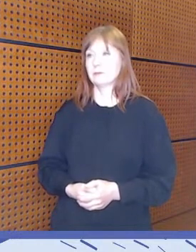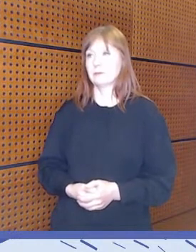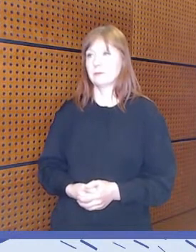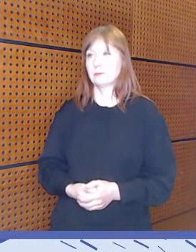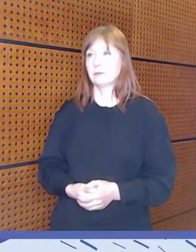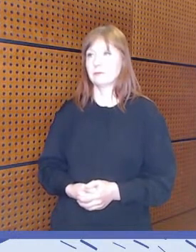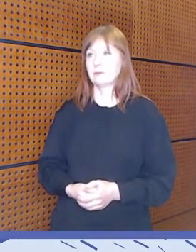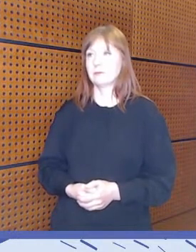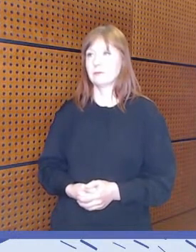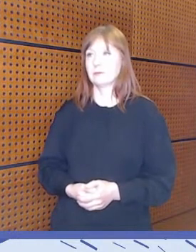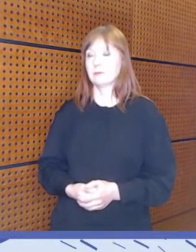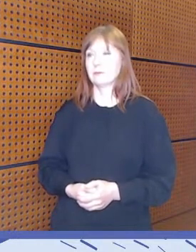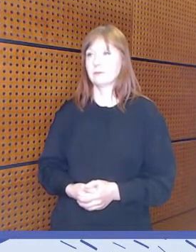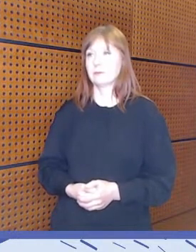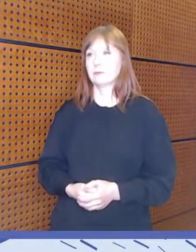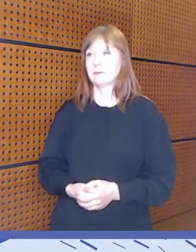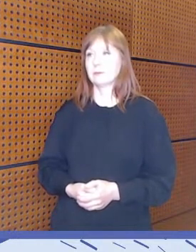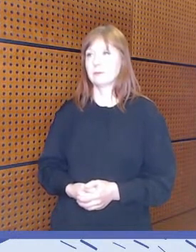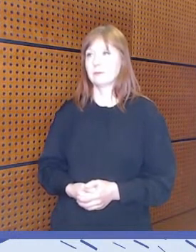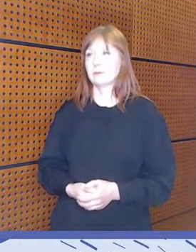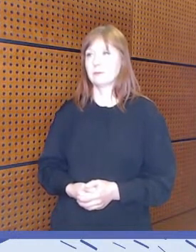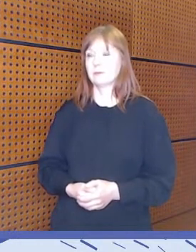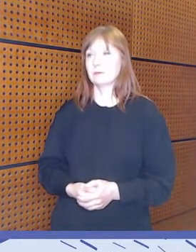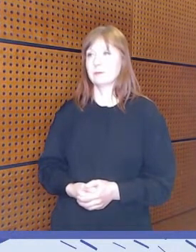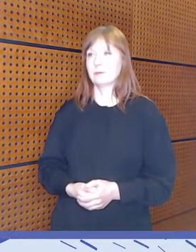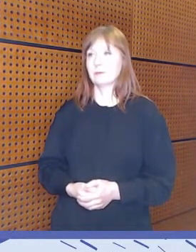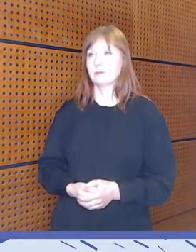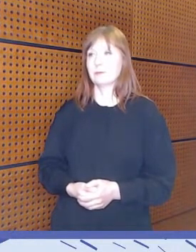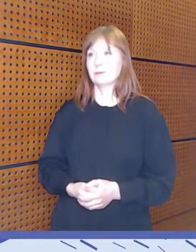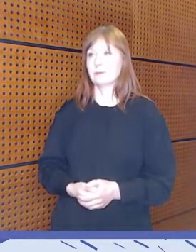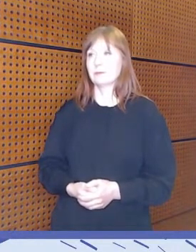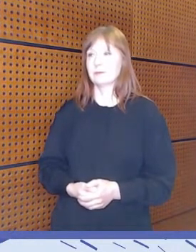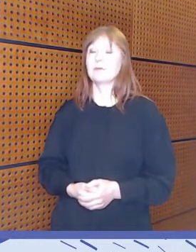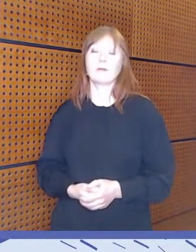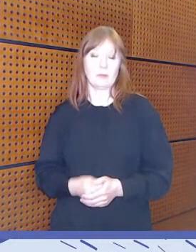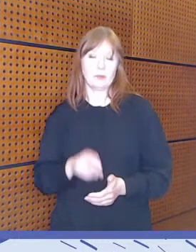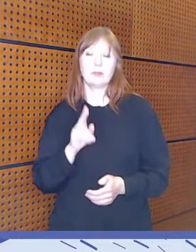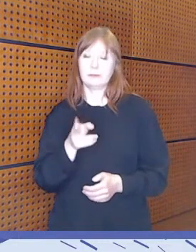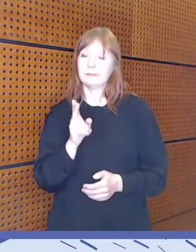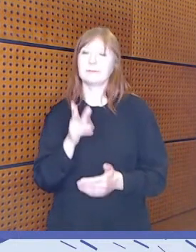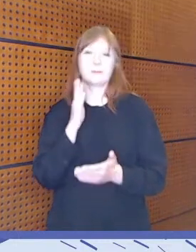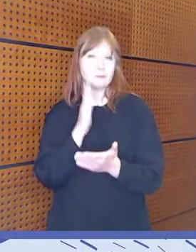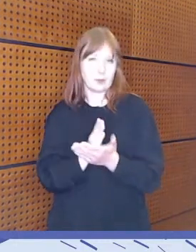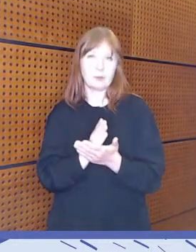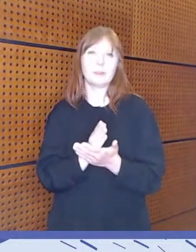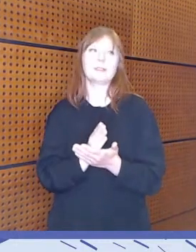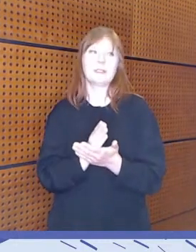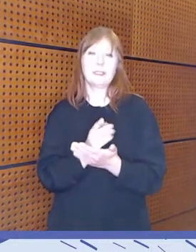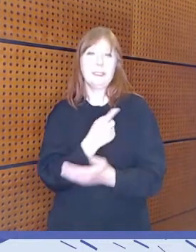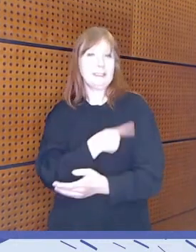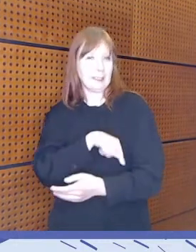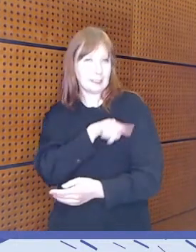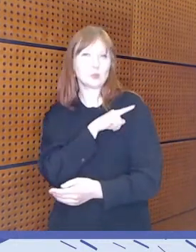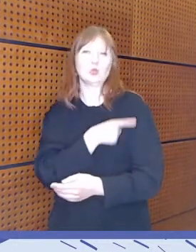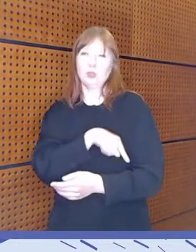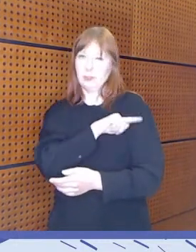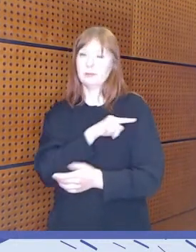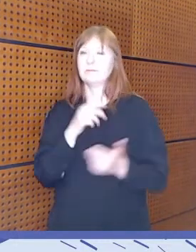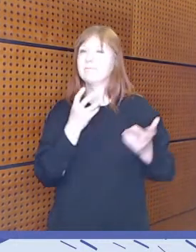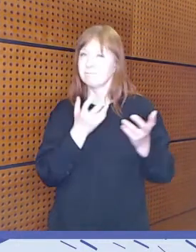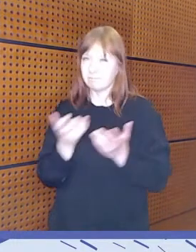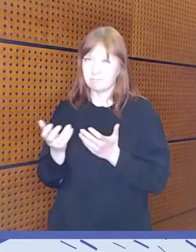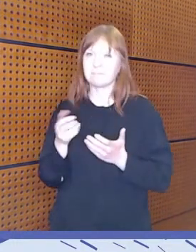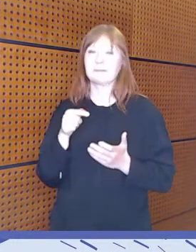suunnittelutyötä ja toteutusta. Aivan varmasti nämä resursseja tuossa perään kuulutettiin